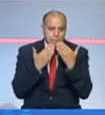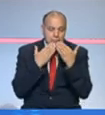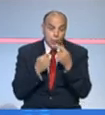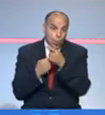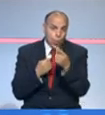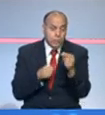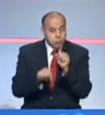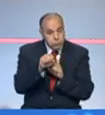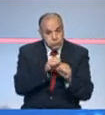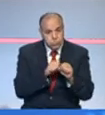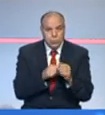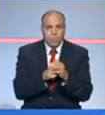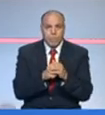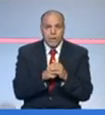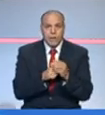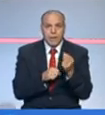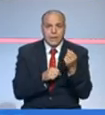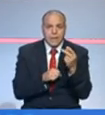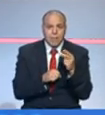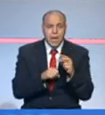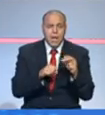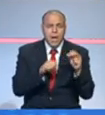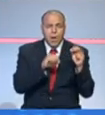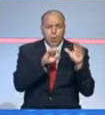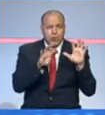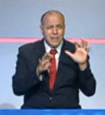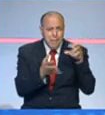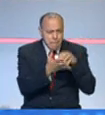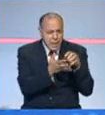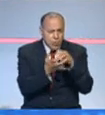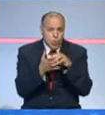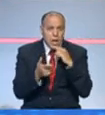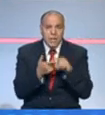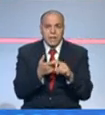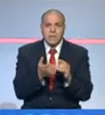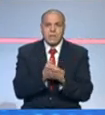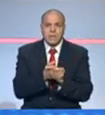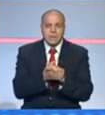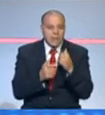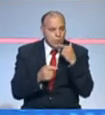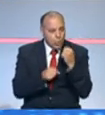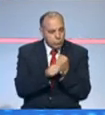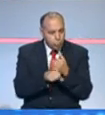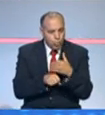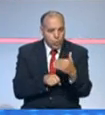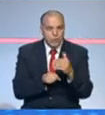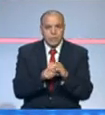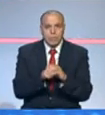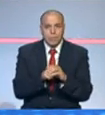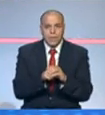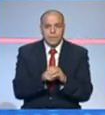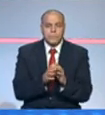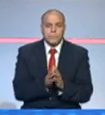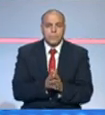الناس اللي قايمين على 395 مركز اللي يتواذي لحد الثالث على التوالي اللي هم قاعدين يخدموا وأغلبيتهم